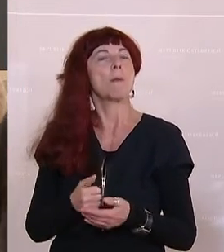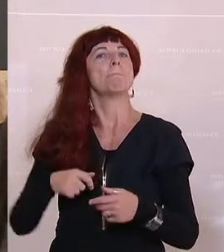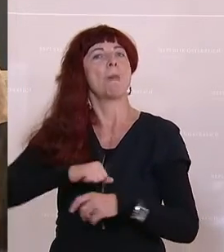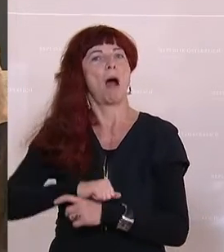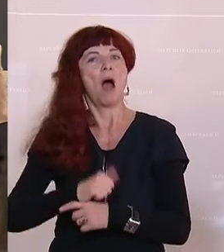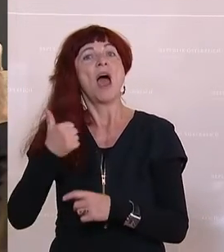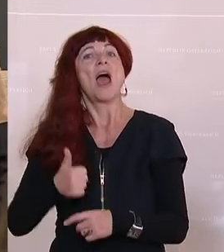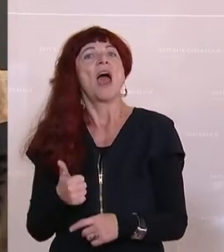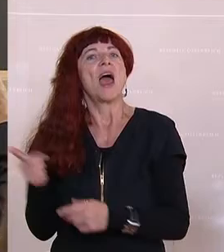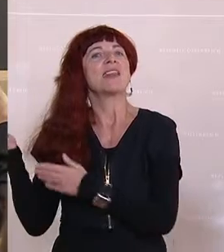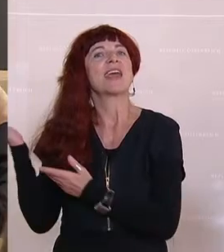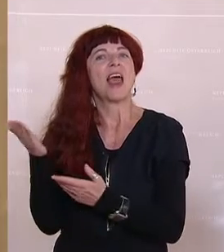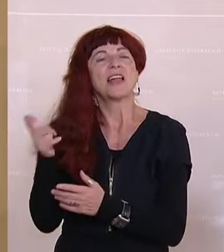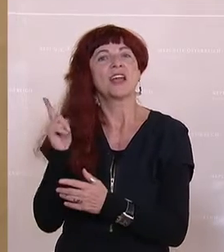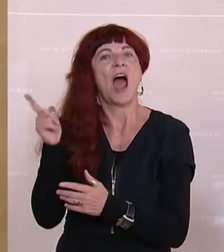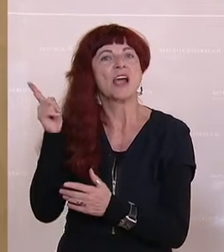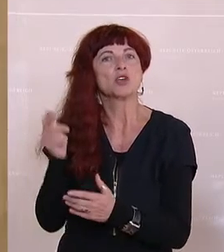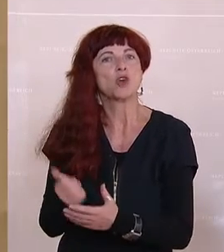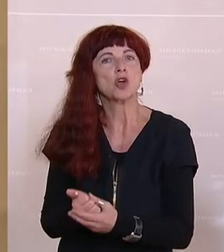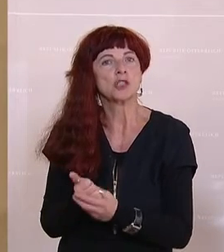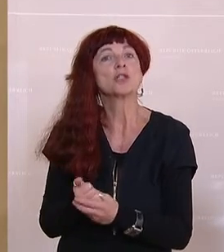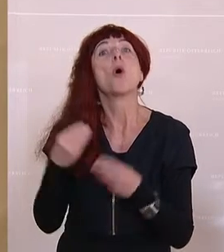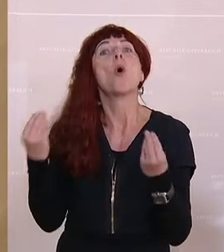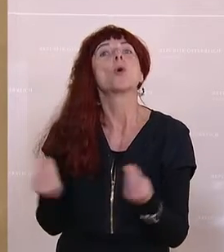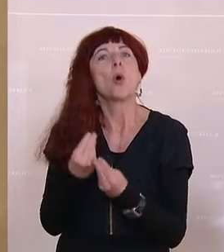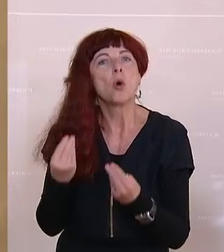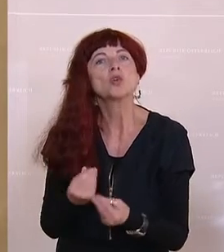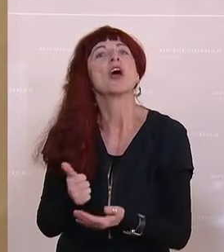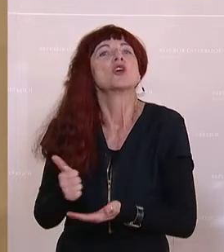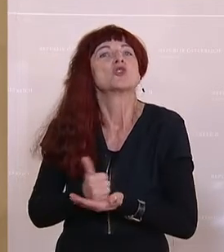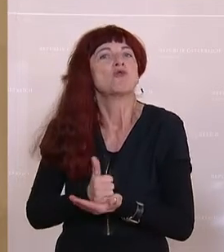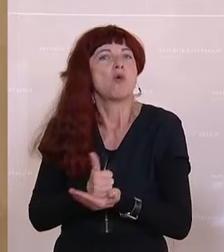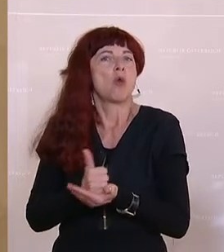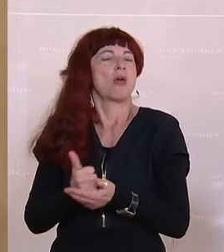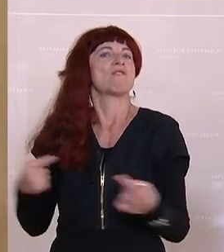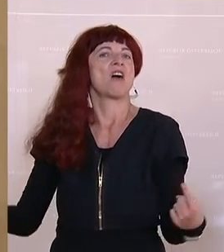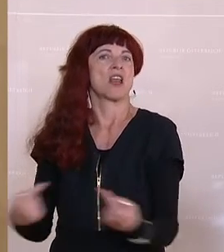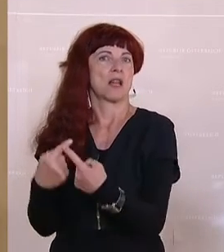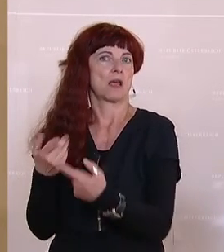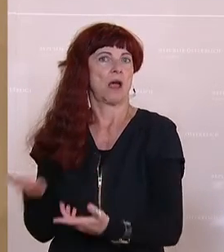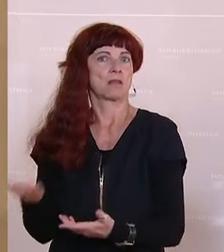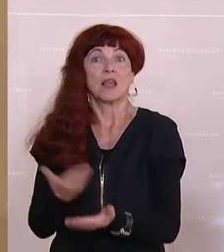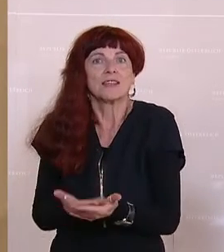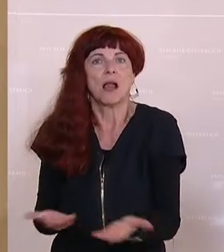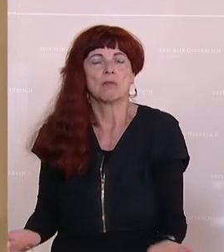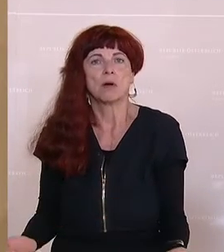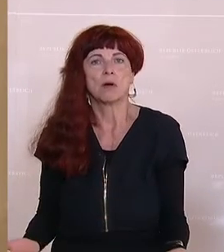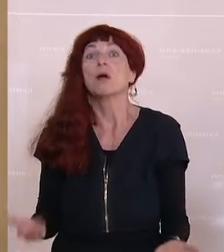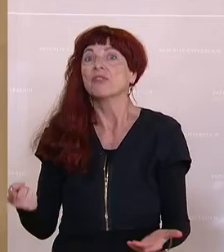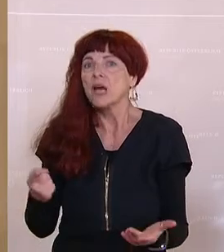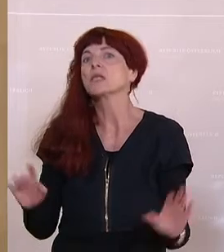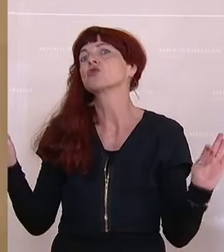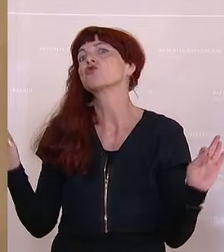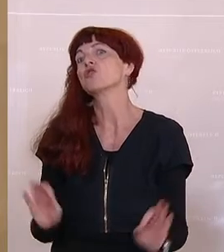Kellnerin angeschossen aufgrund von homosexuellen Feindlichkeit und Homofeindlichkeit. Und das ist tragisch. Das ist diese